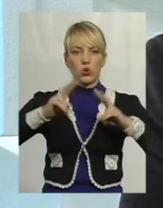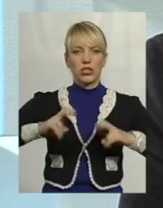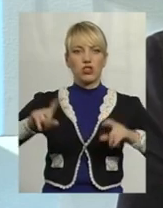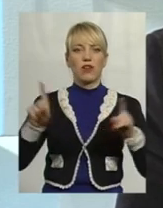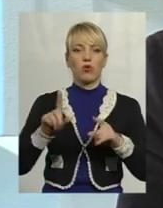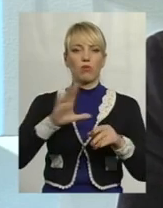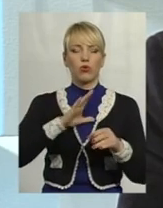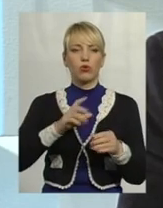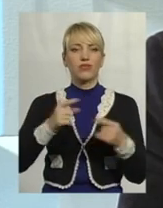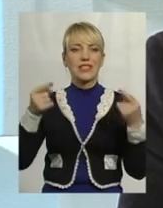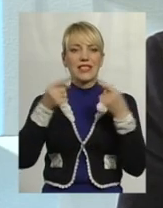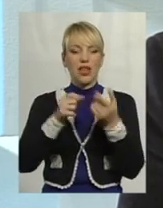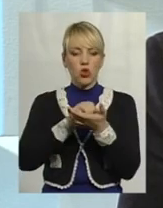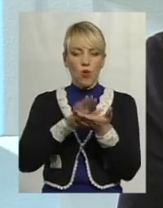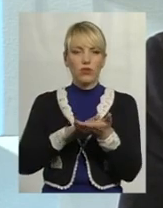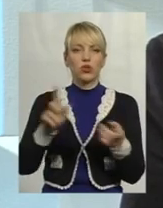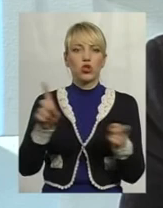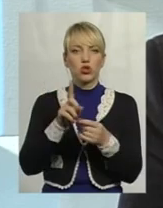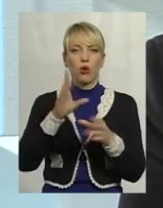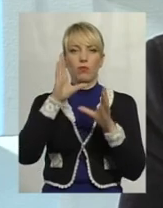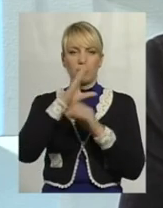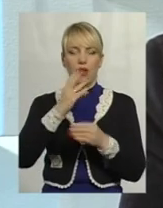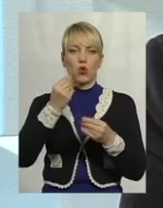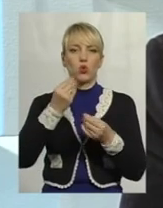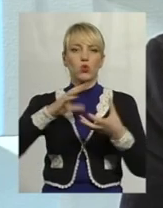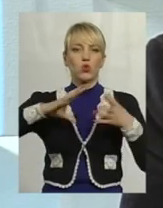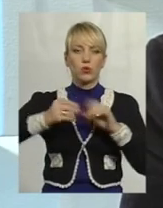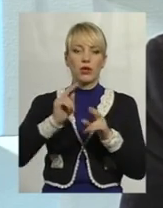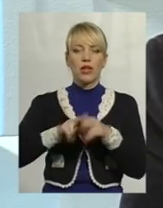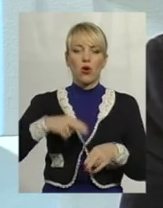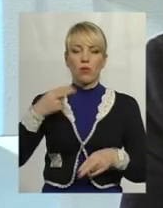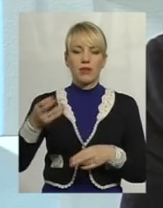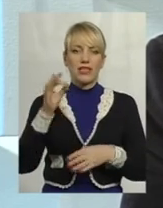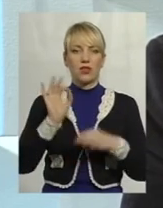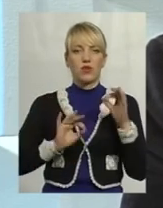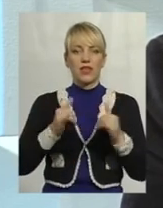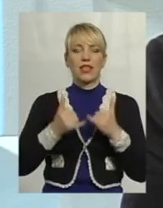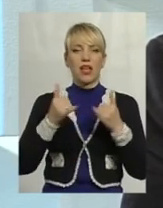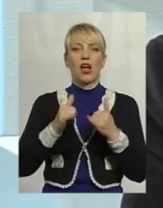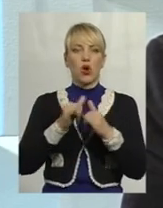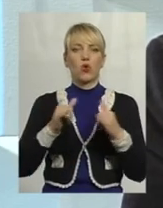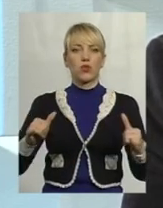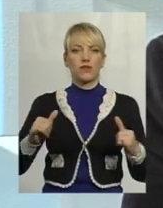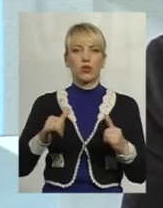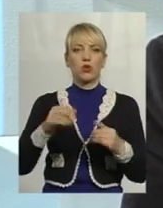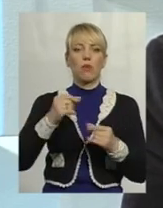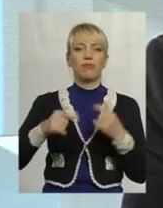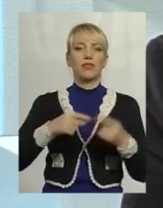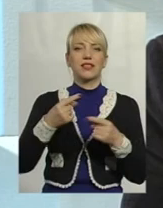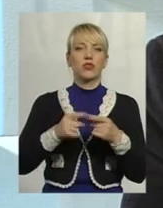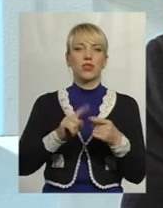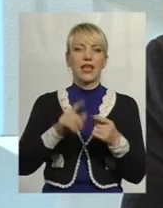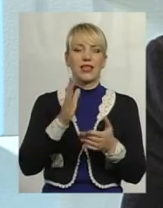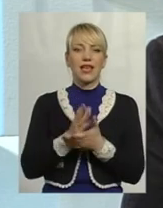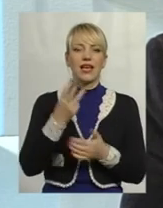встановлено, що оптимальною сумою на компенсацію відсотків для розвитку бізнесу це є 30 тисяч гривень за